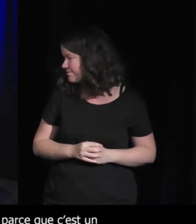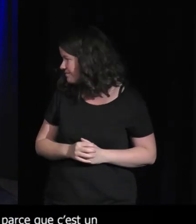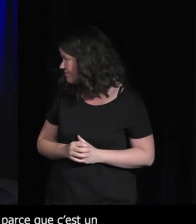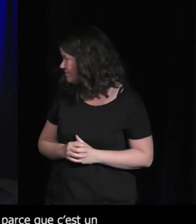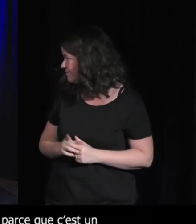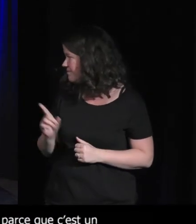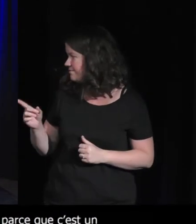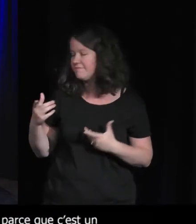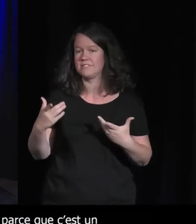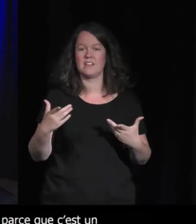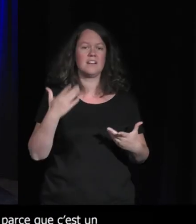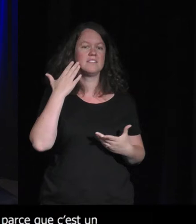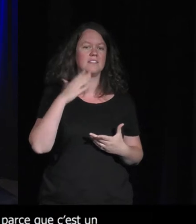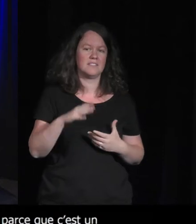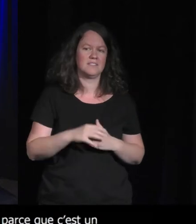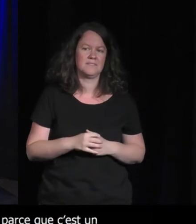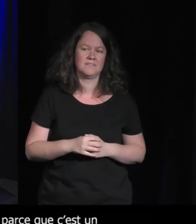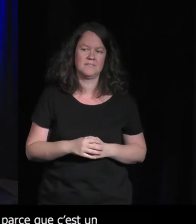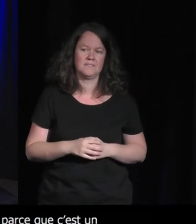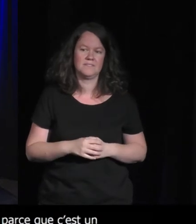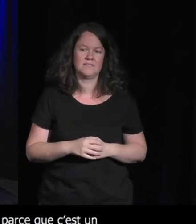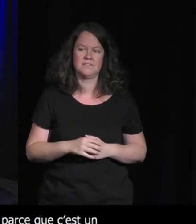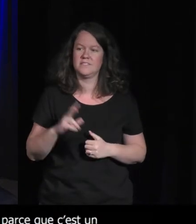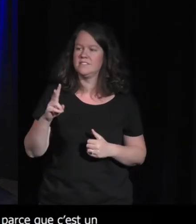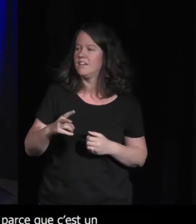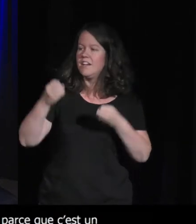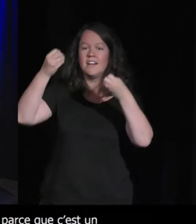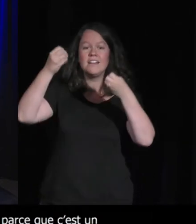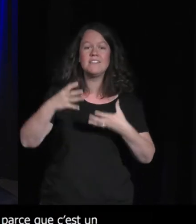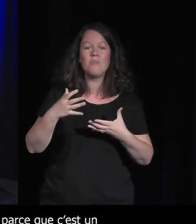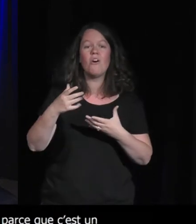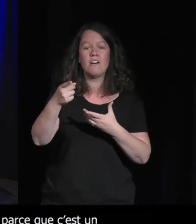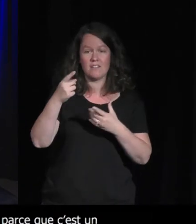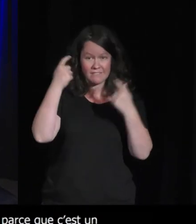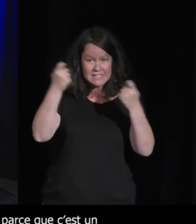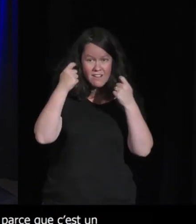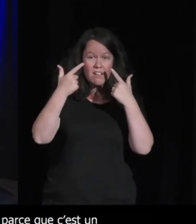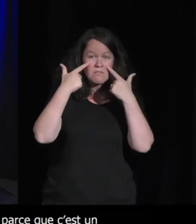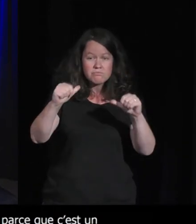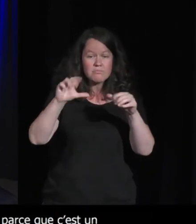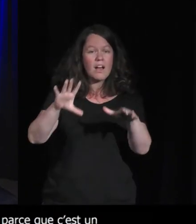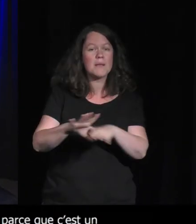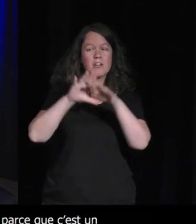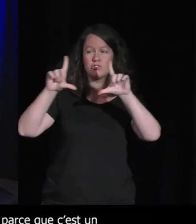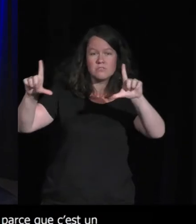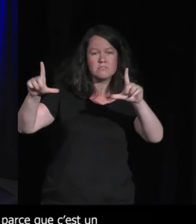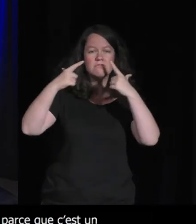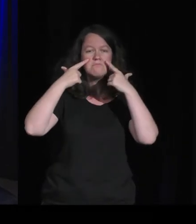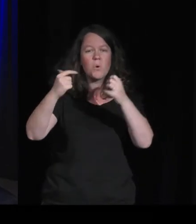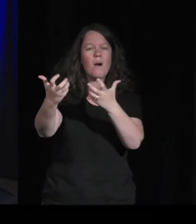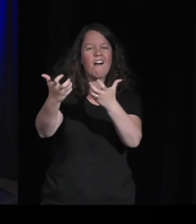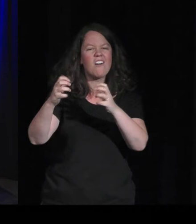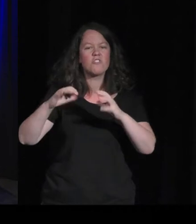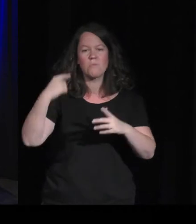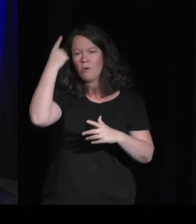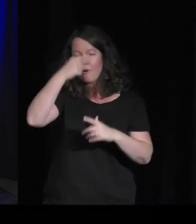un événement où on a voulu faire venir les gens avec un panda roux mais c'est ça c'est exactement ça c'est un peu le même